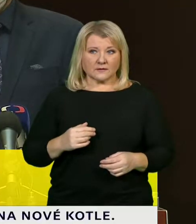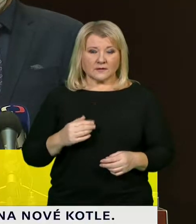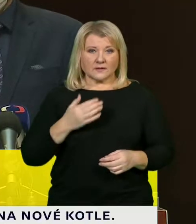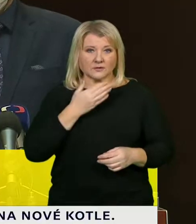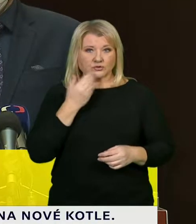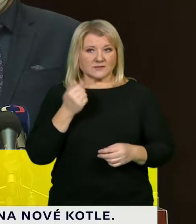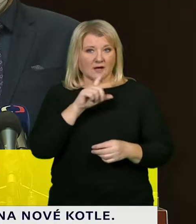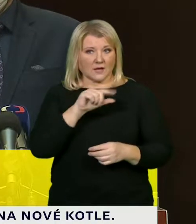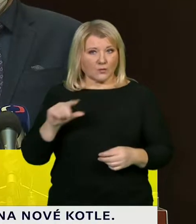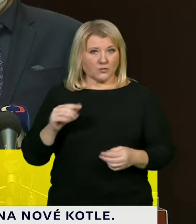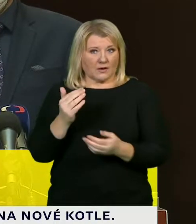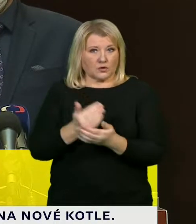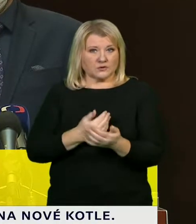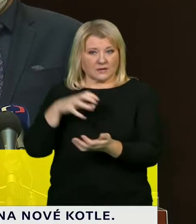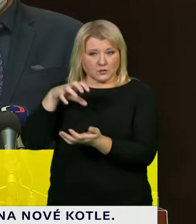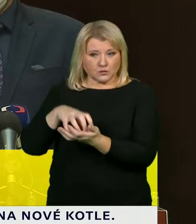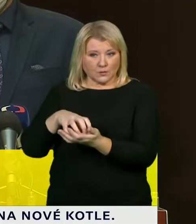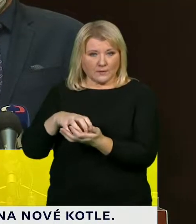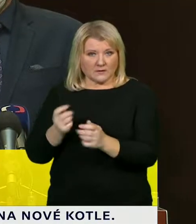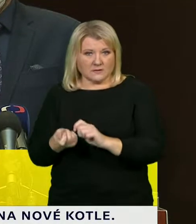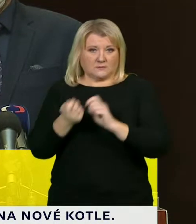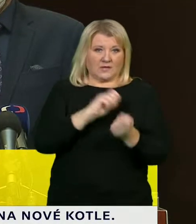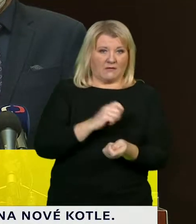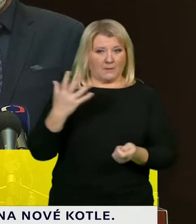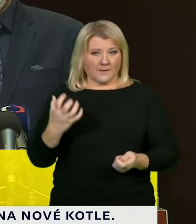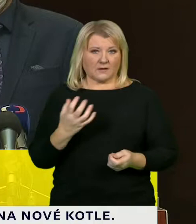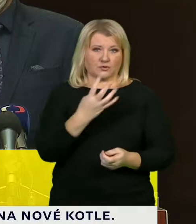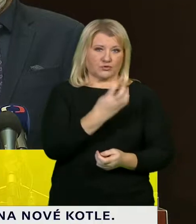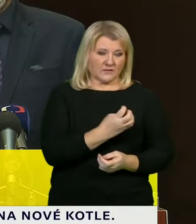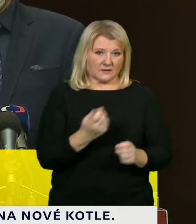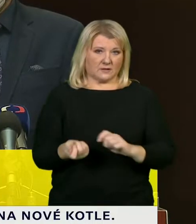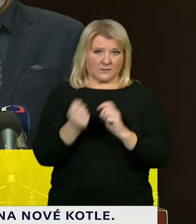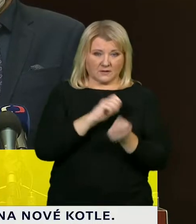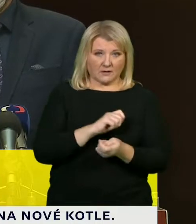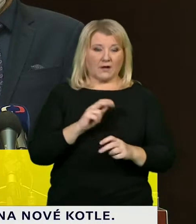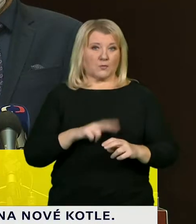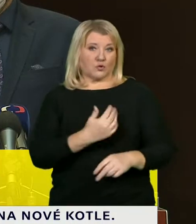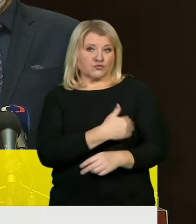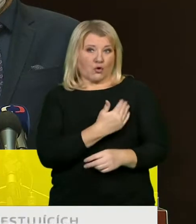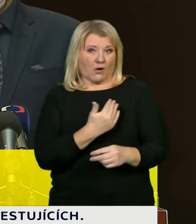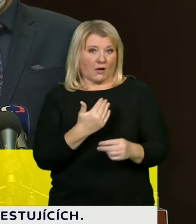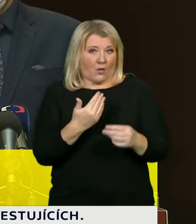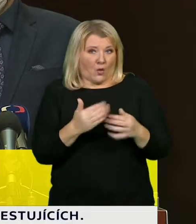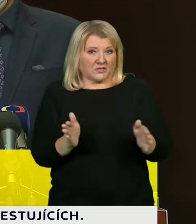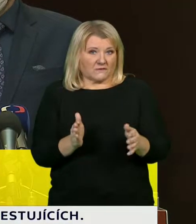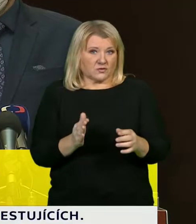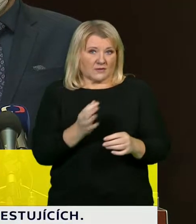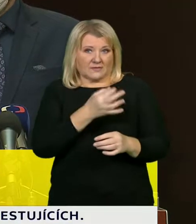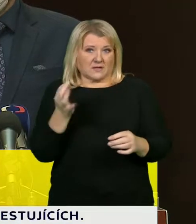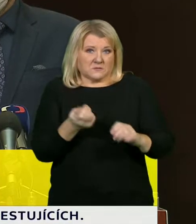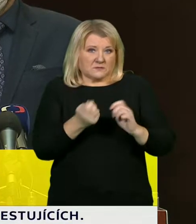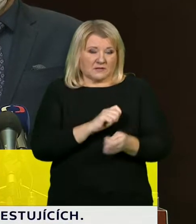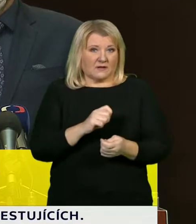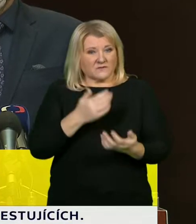školy se budou otvírat ještě za určitý čas v jiných termínech, jestli to nebude působit nějaký